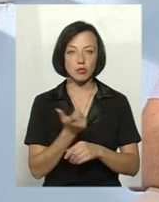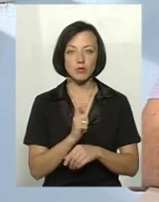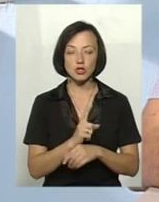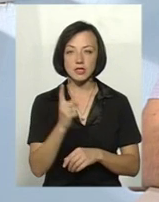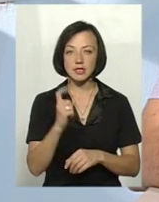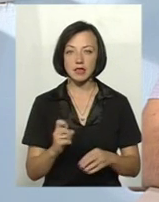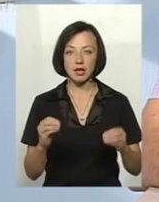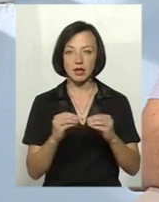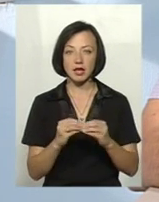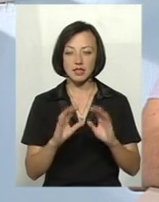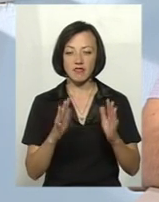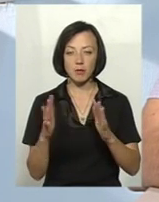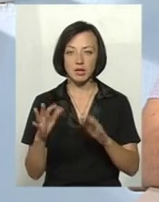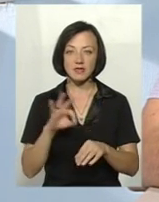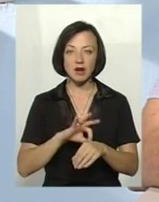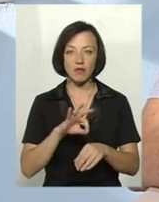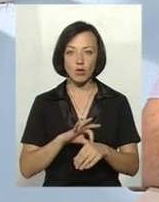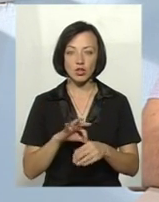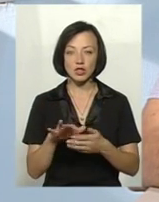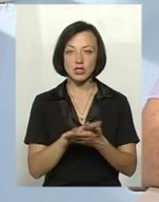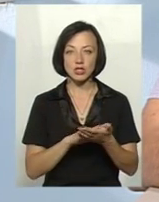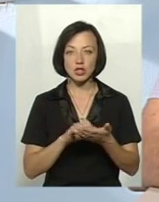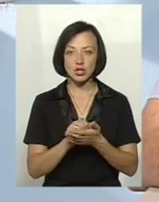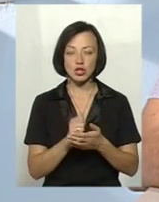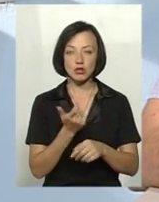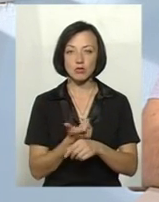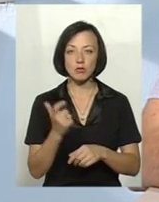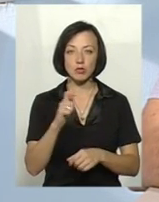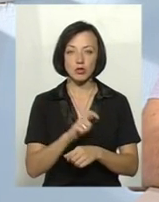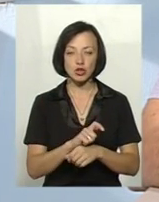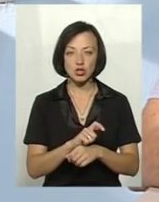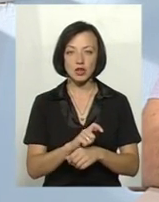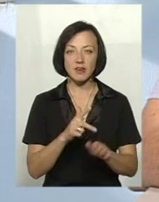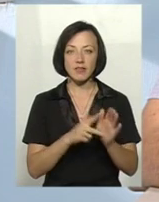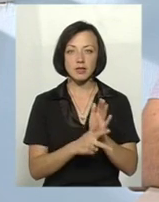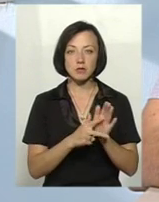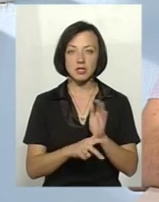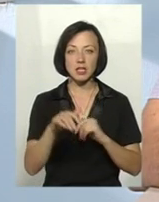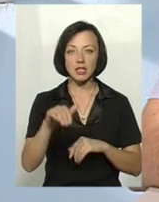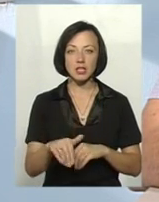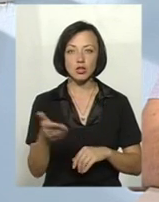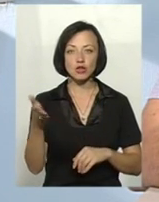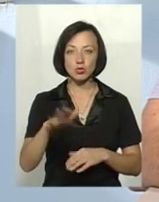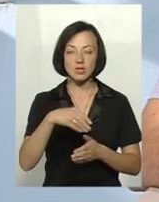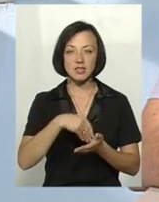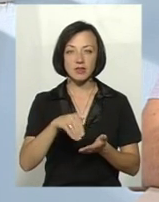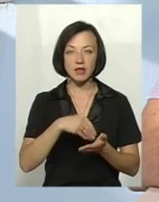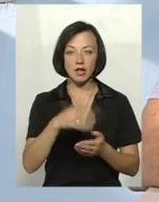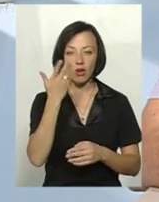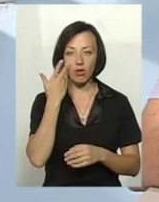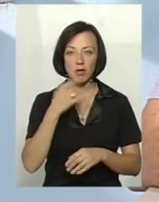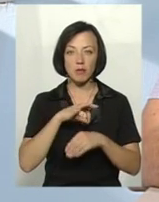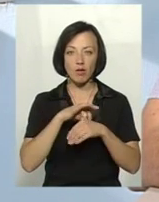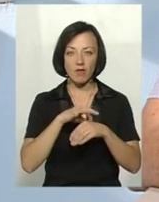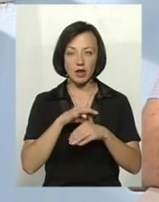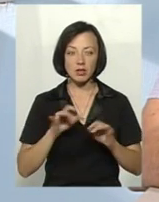випадків захворювання. І знищено більше 80 тисяч гулів свиней під час проведення